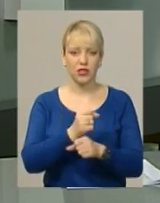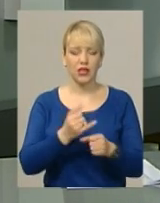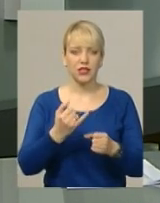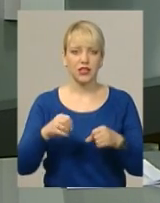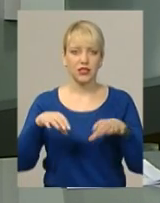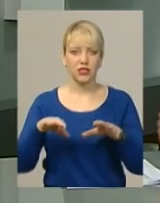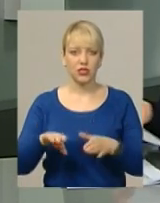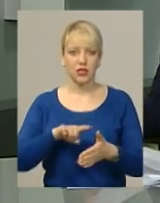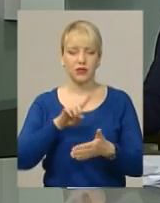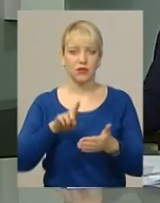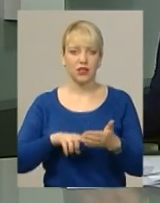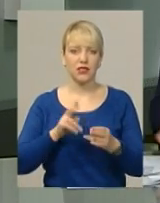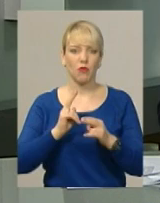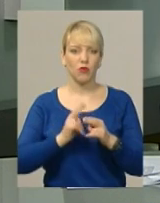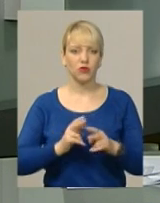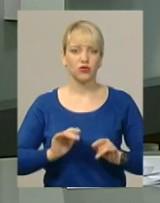запобіжного заходу.